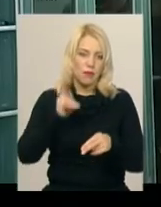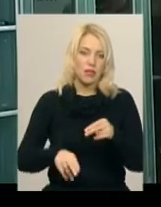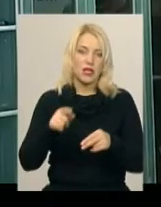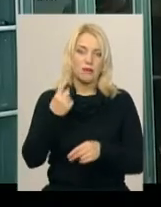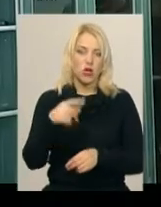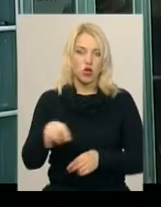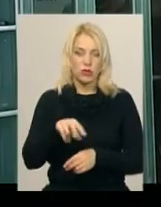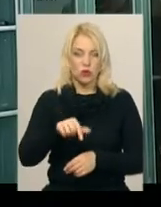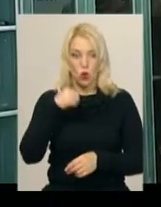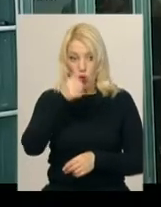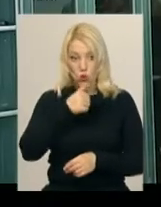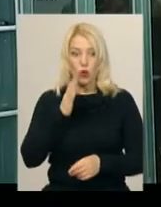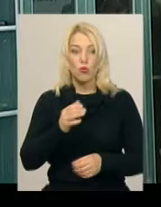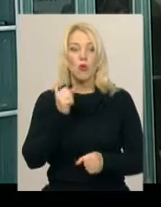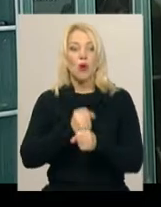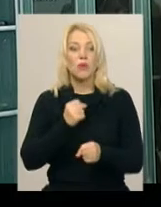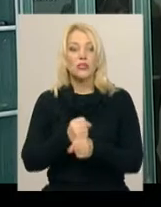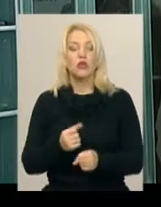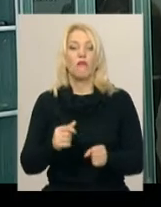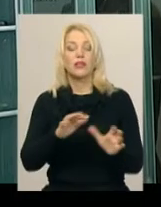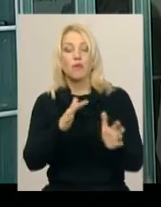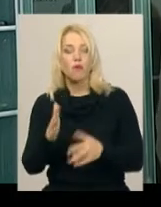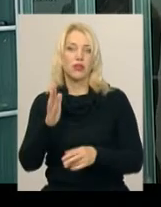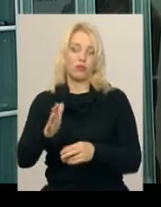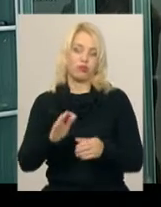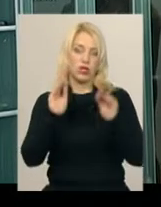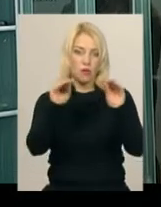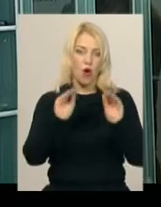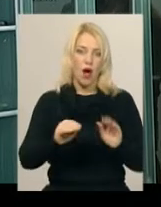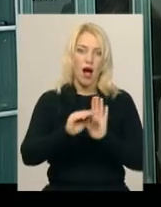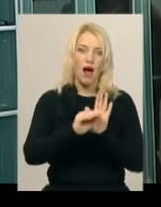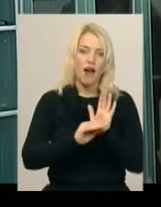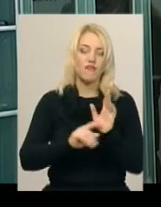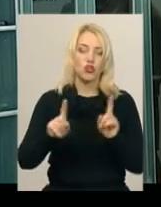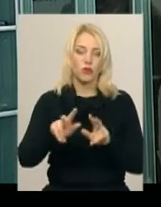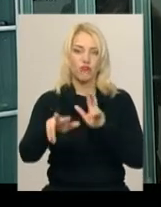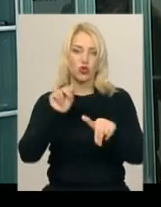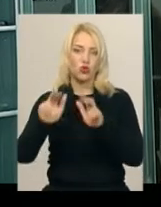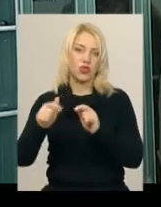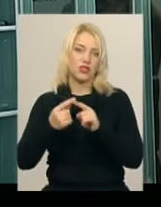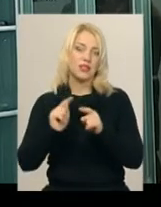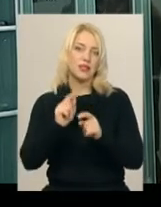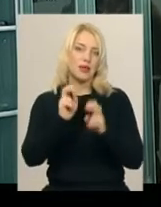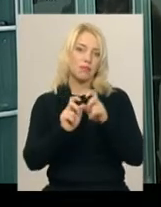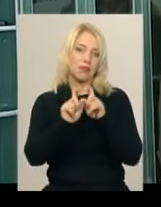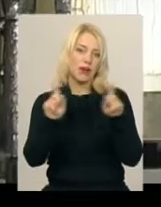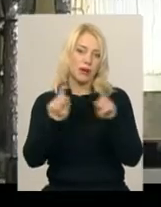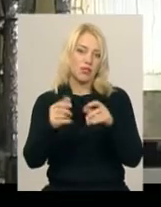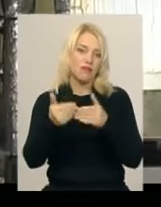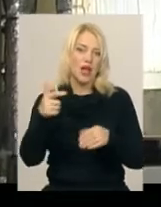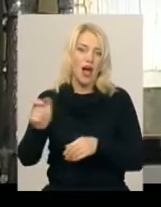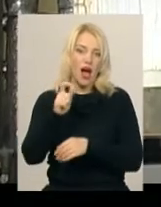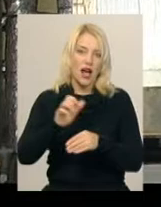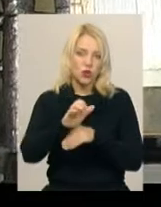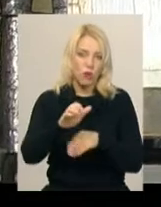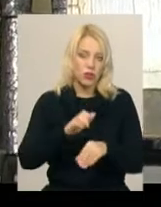будемо опрацьовувати моменти, складати відповідні графіки для того, щоб відключати дані підприємства від газопостачання. Коли